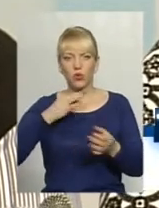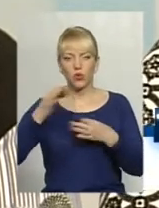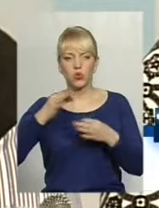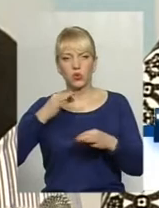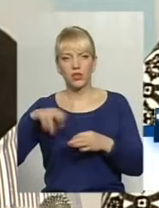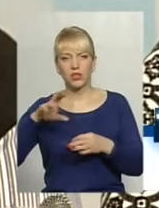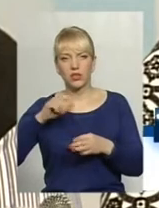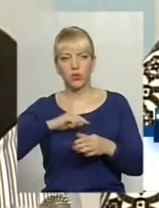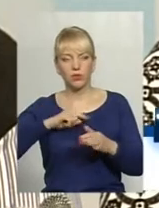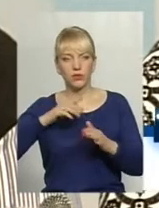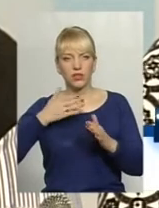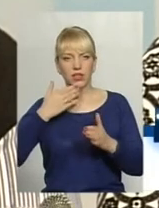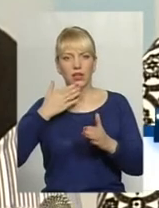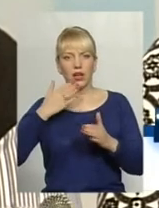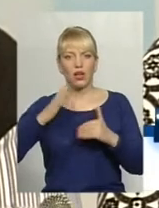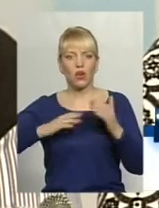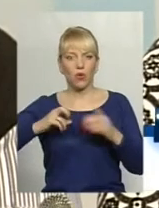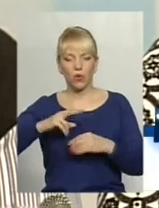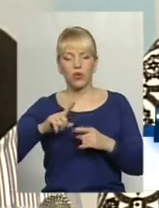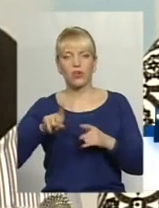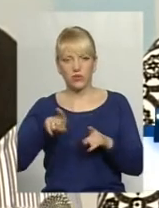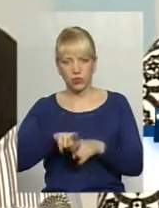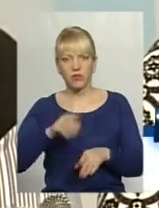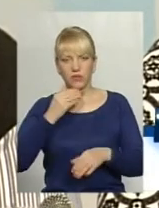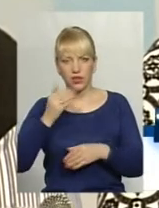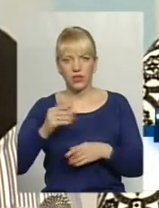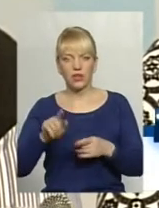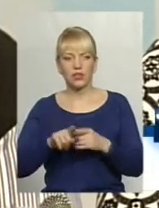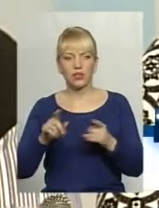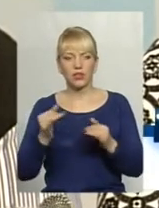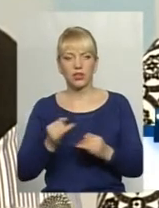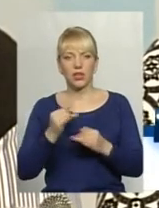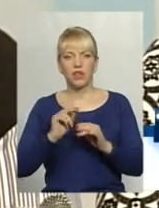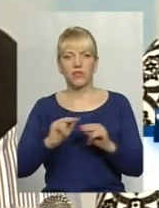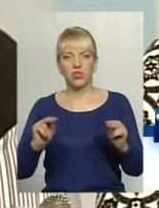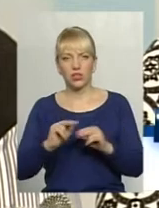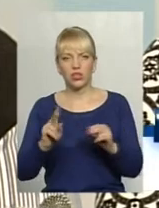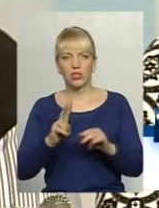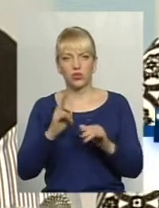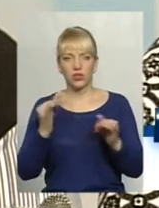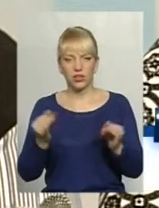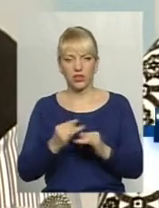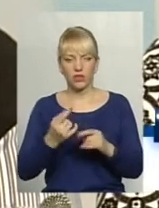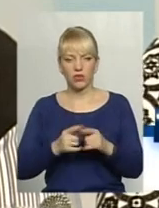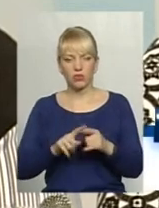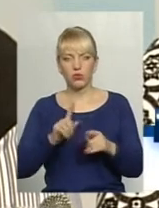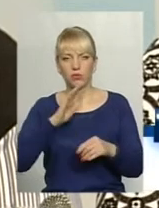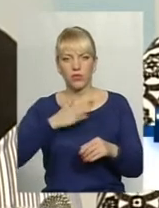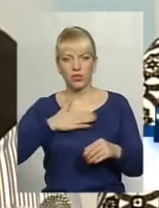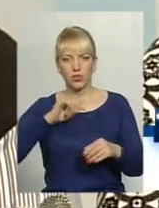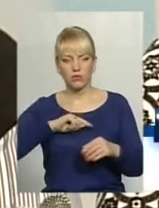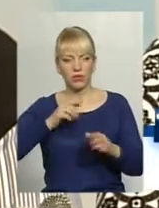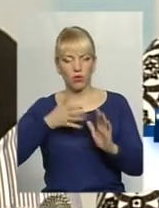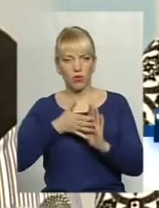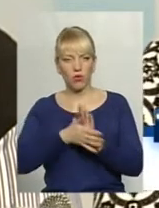школах, але все рівно звертаються. І більш цікавляться, мабуть, вчителі, які зацікавлені в тому, щоб наші психологи знову таки